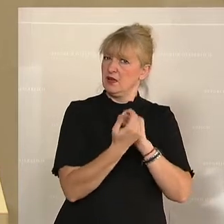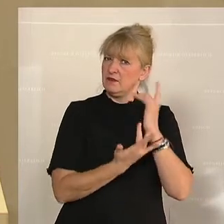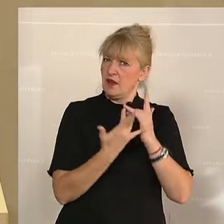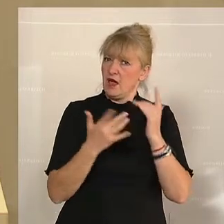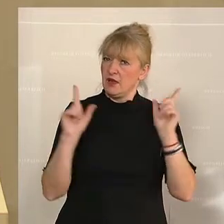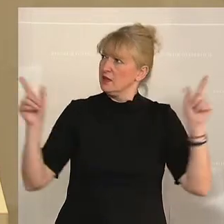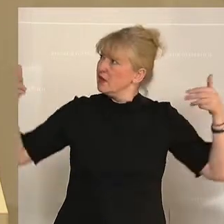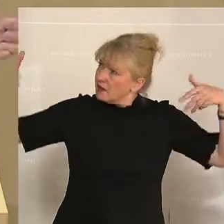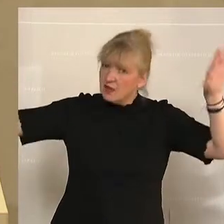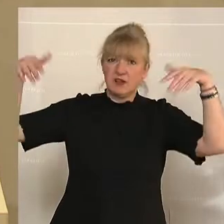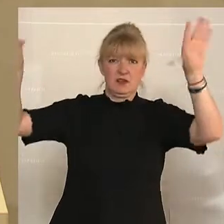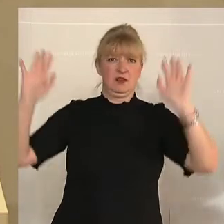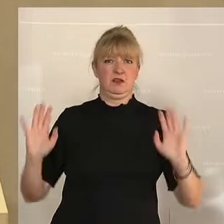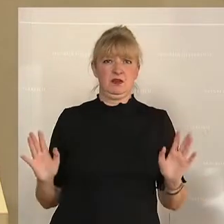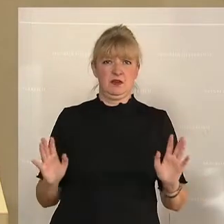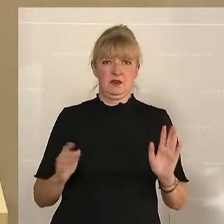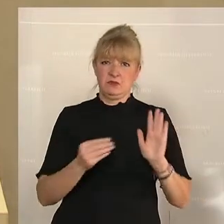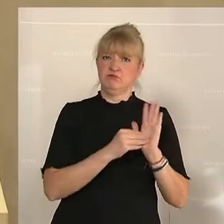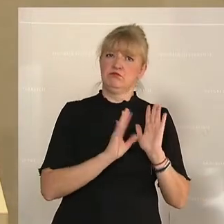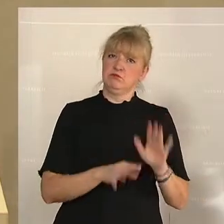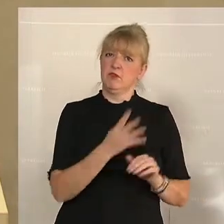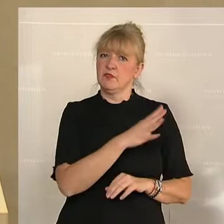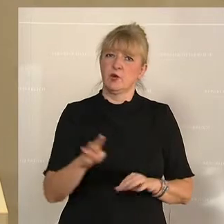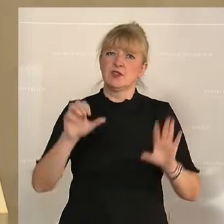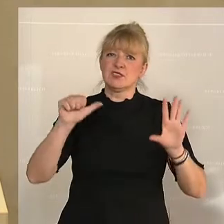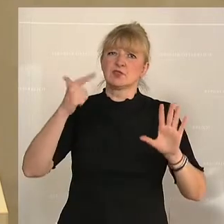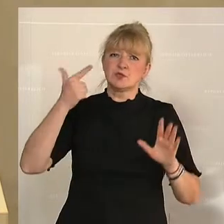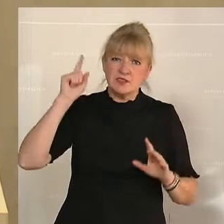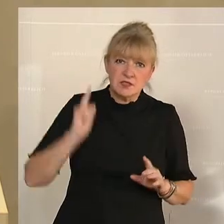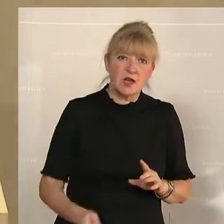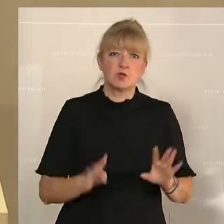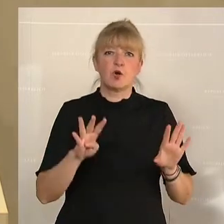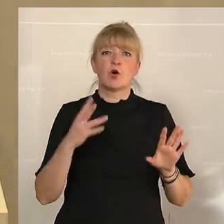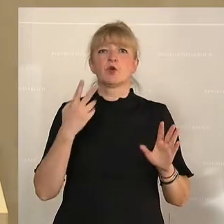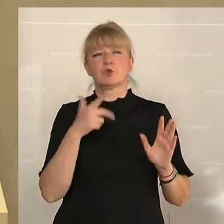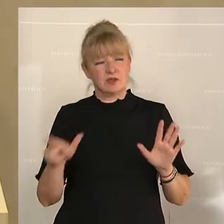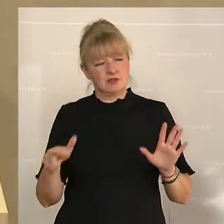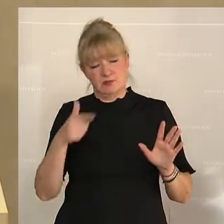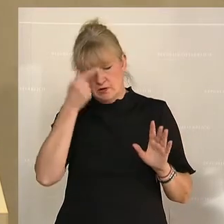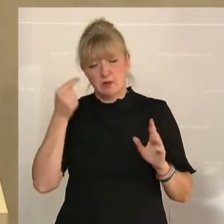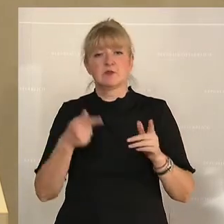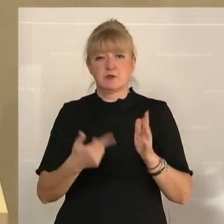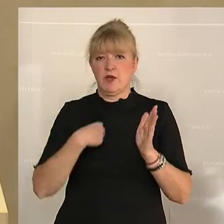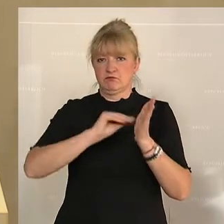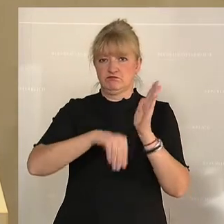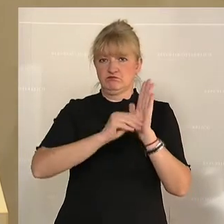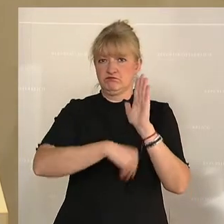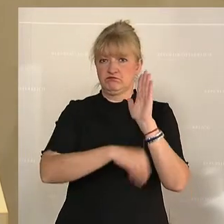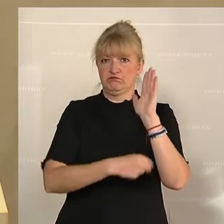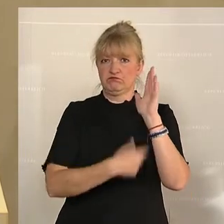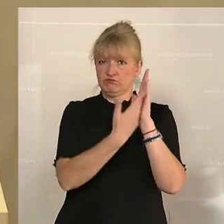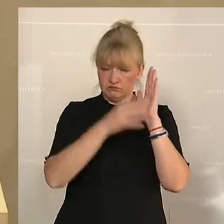verhindert? Und ich glaube, 426.938 Menschen haben dieses Volksbegehren